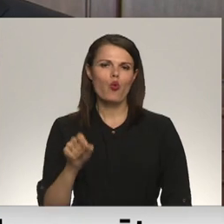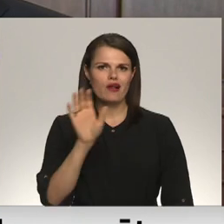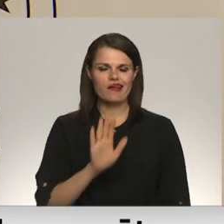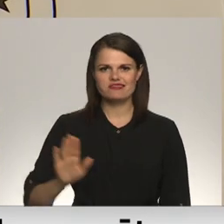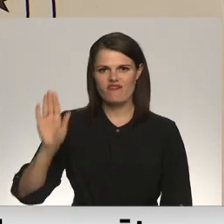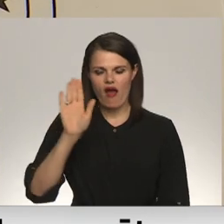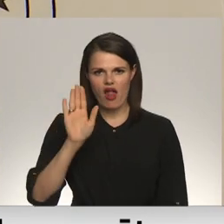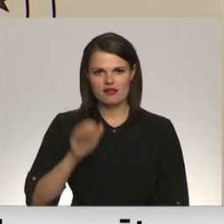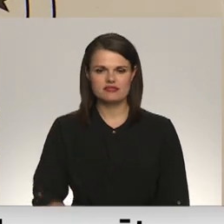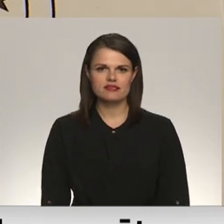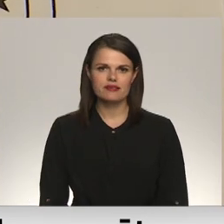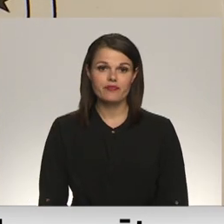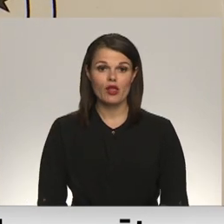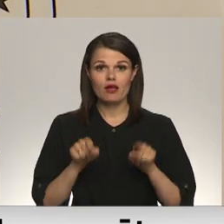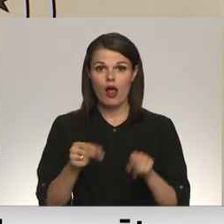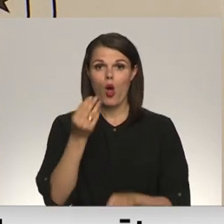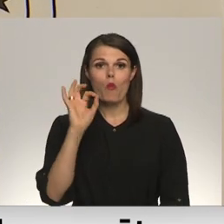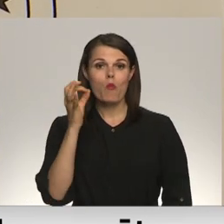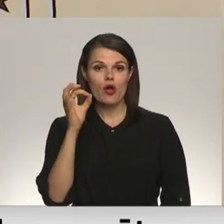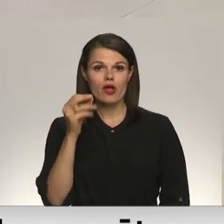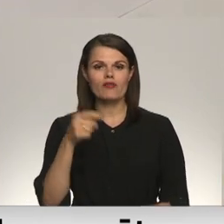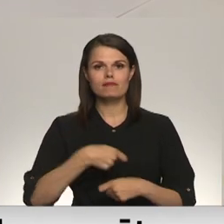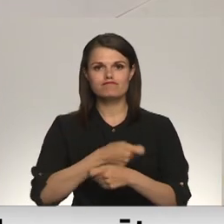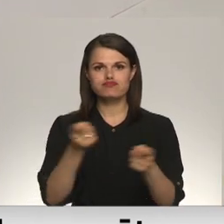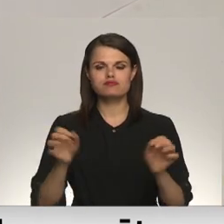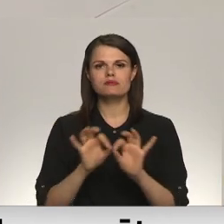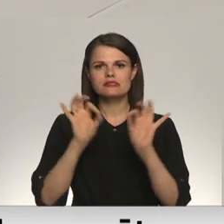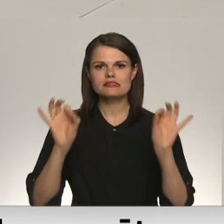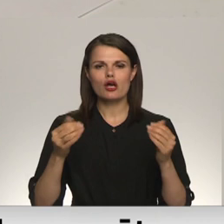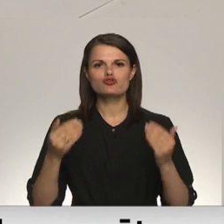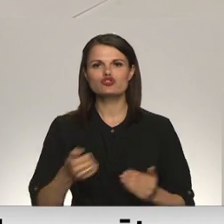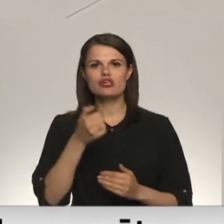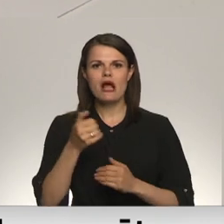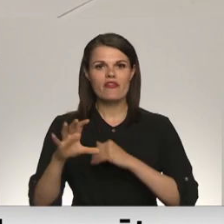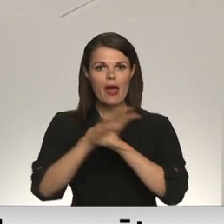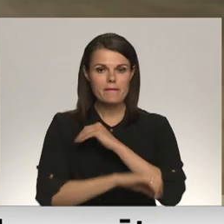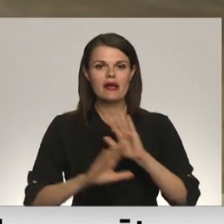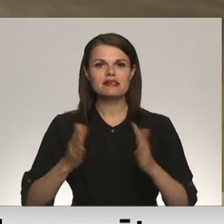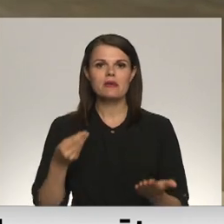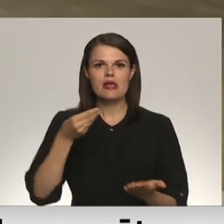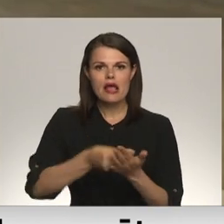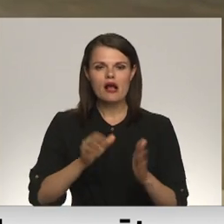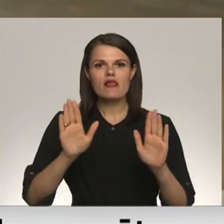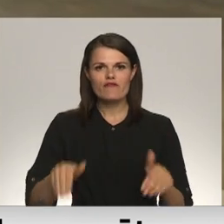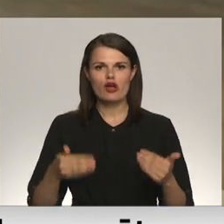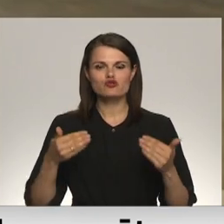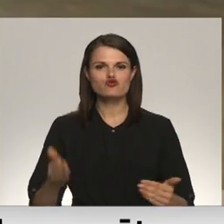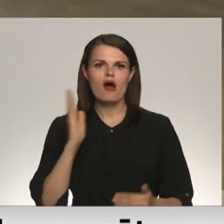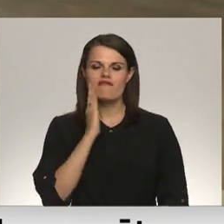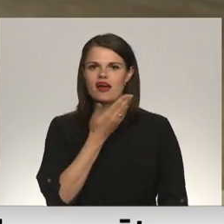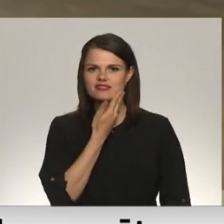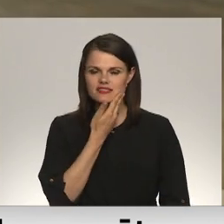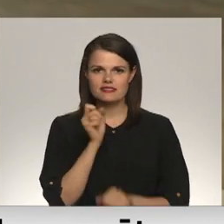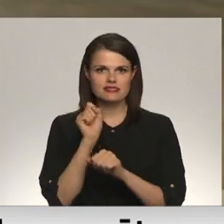valsti. Šī monētām apgrozībā jāsāk parādīties šā gada beigās, bet iegādāties tās varēs jau šovasar.